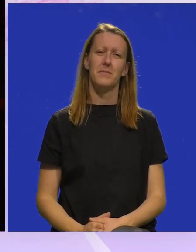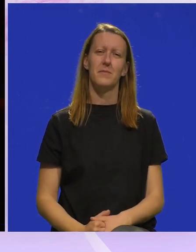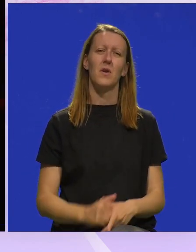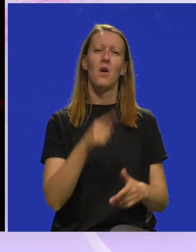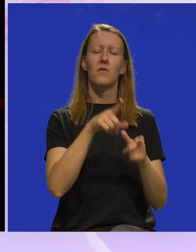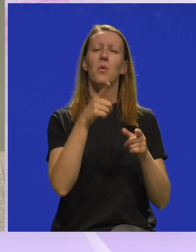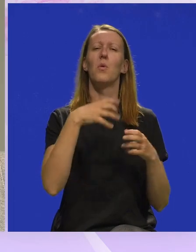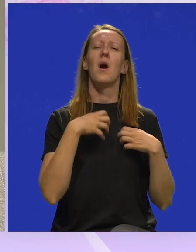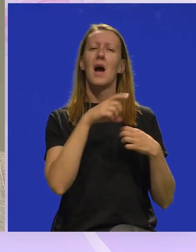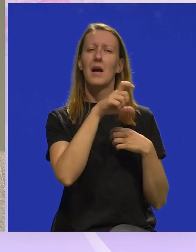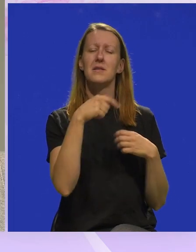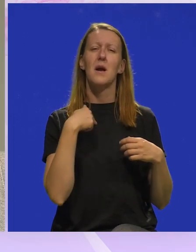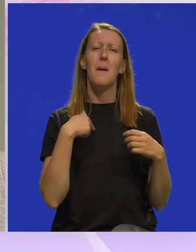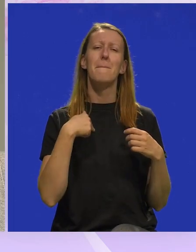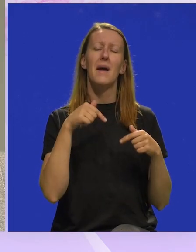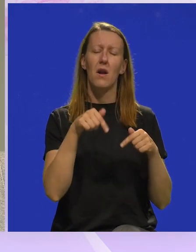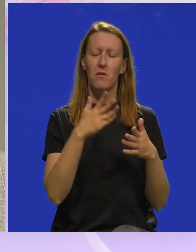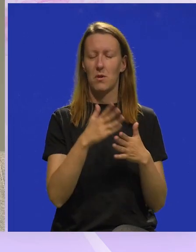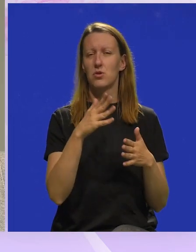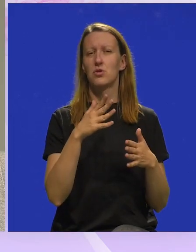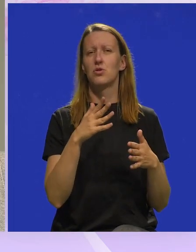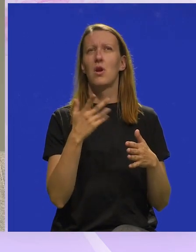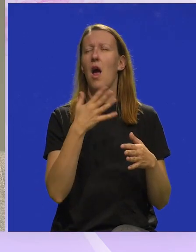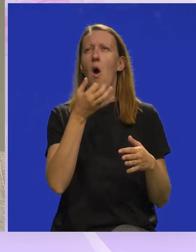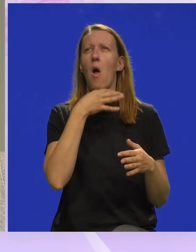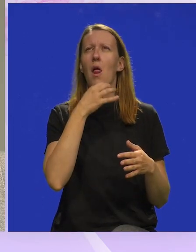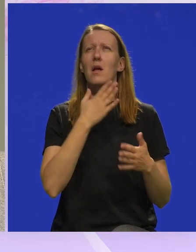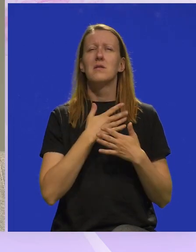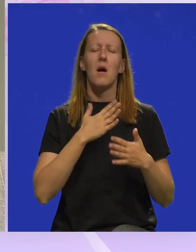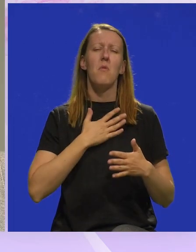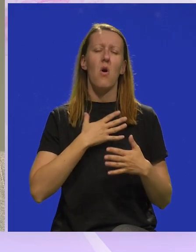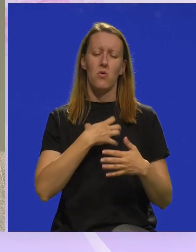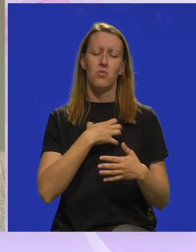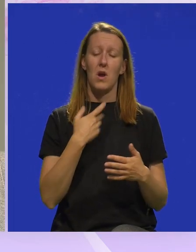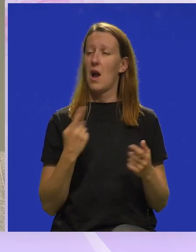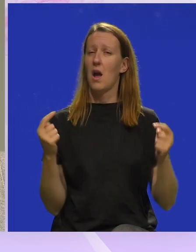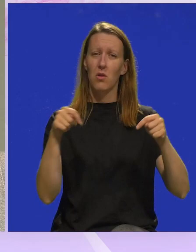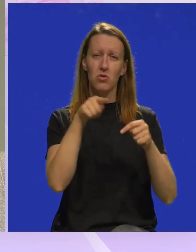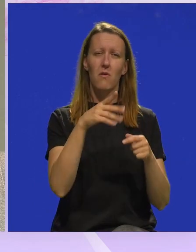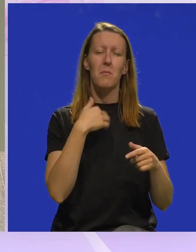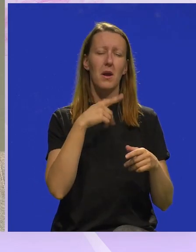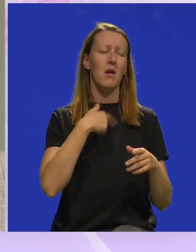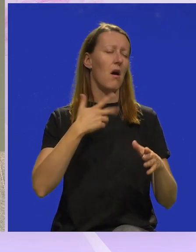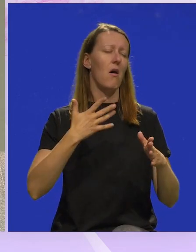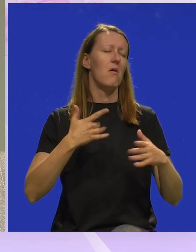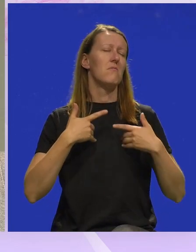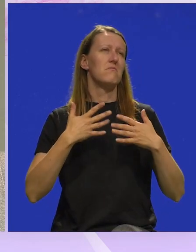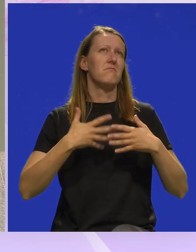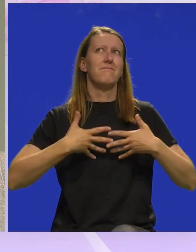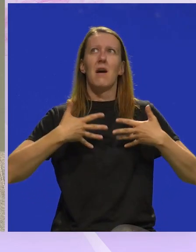Ovdje u kazalištu je meni, ovo je baš lijek za dušu. Znači, ja kad ovdje dođem, meni je ovo totalni preporod.